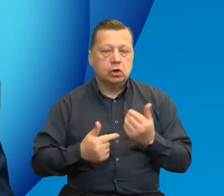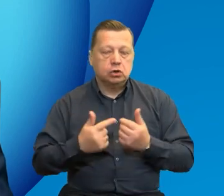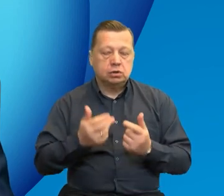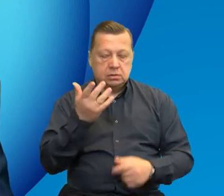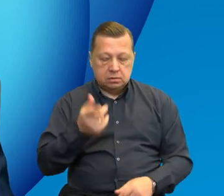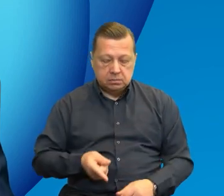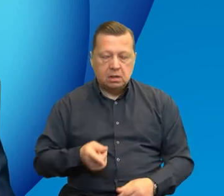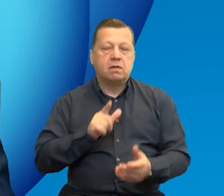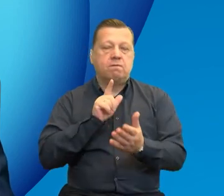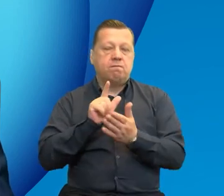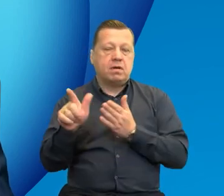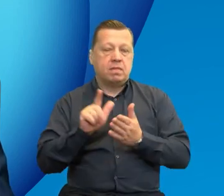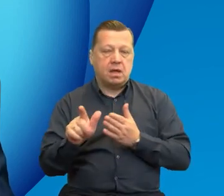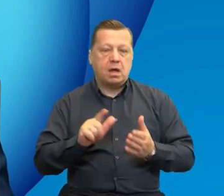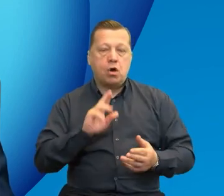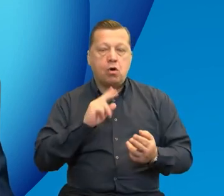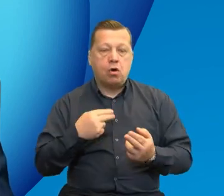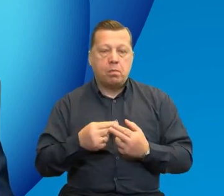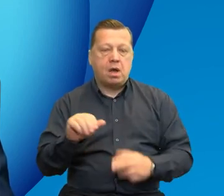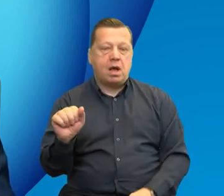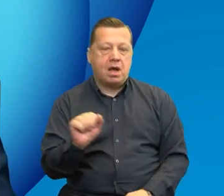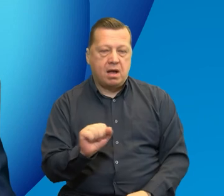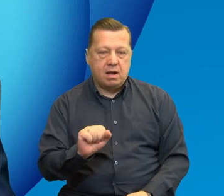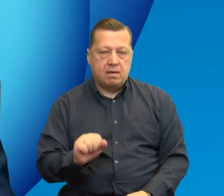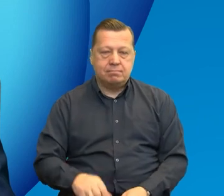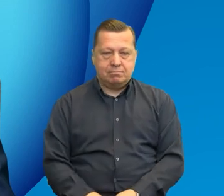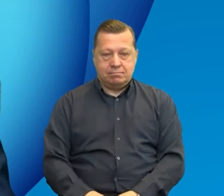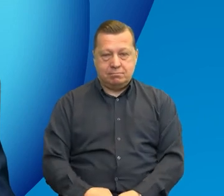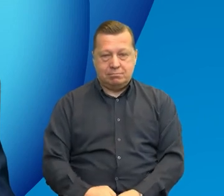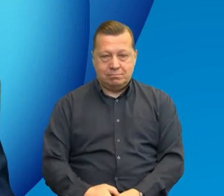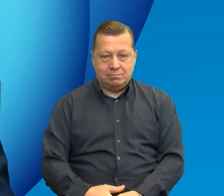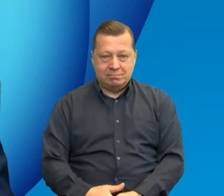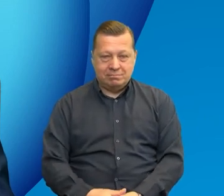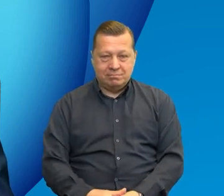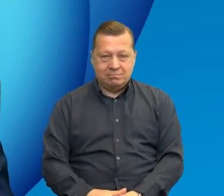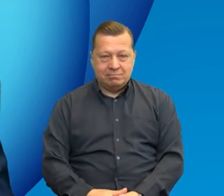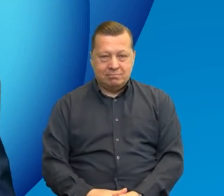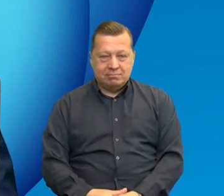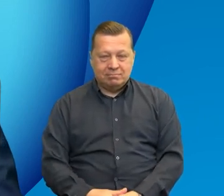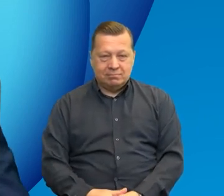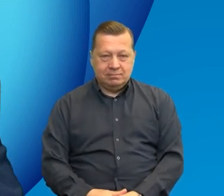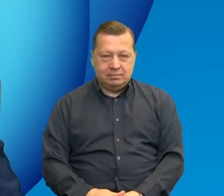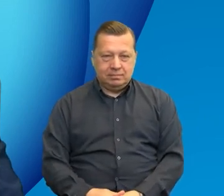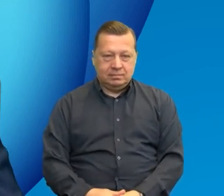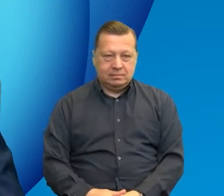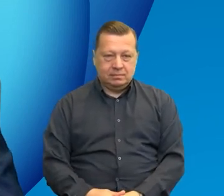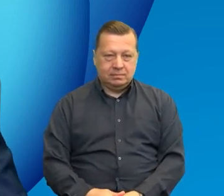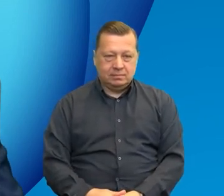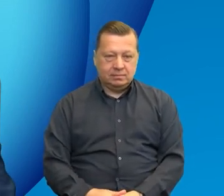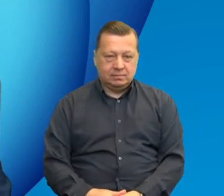12, czyli odpowiedź A. Poznajmy tych, którzy